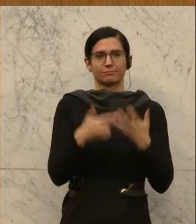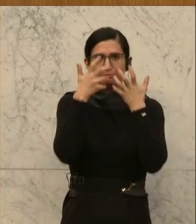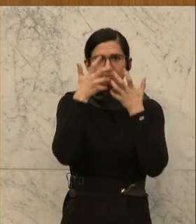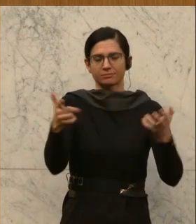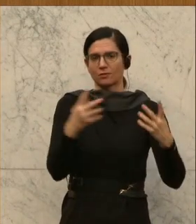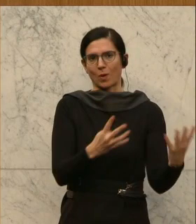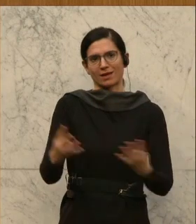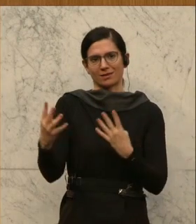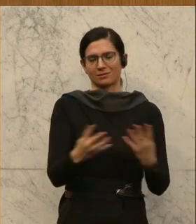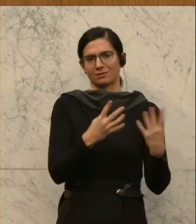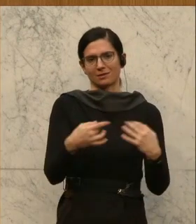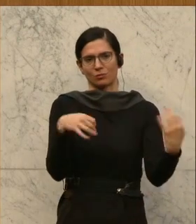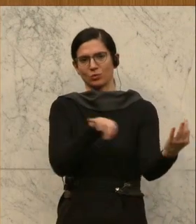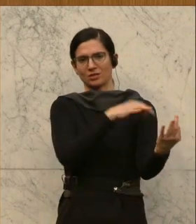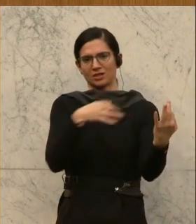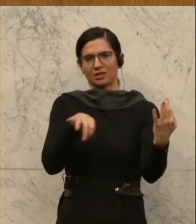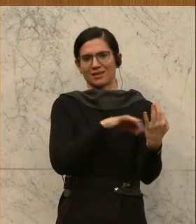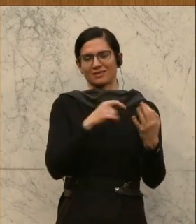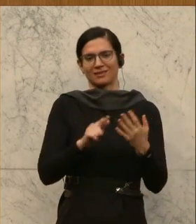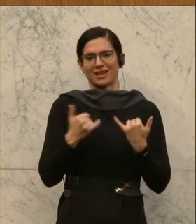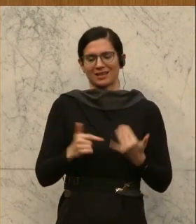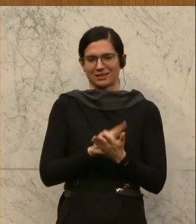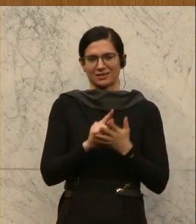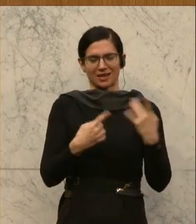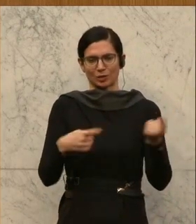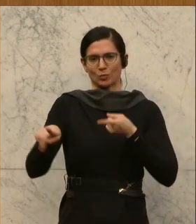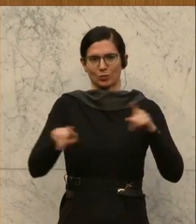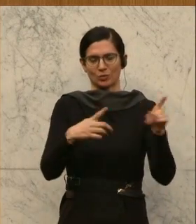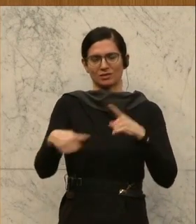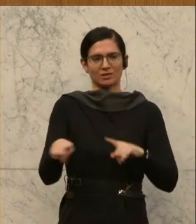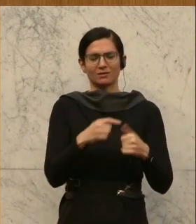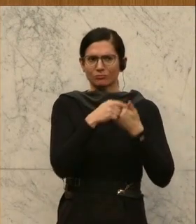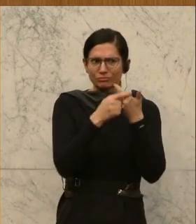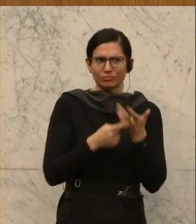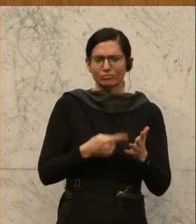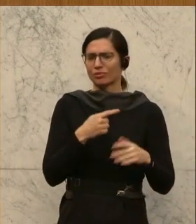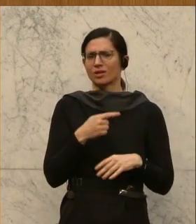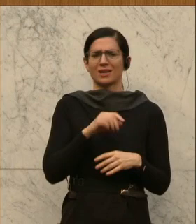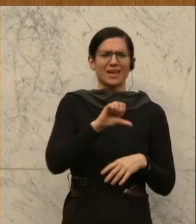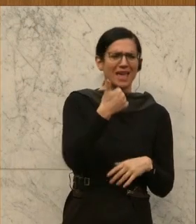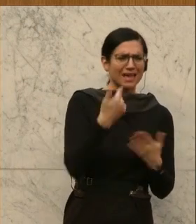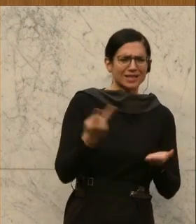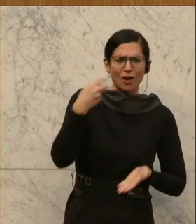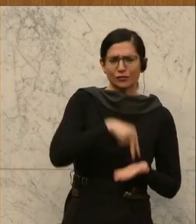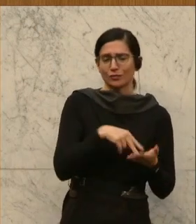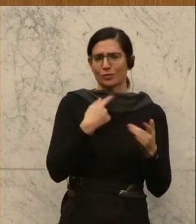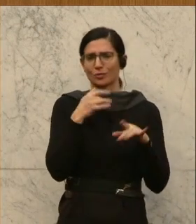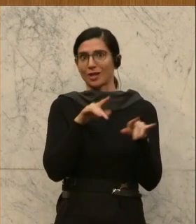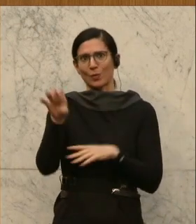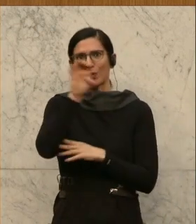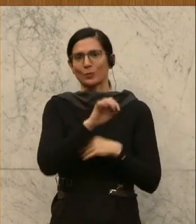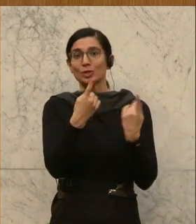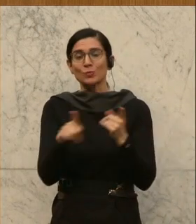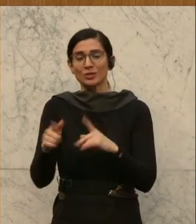Orchester. Es widmet sich der zeitgenössischen Musik. Mit unzähligen Ur- und Erstaufführungen schreibt es sozusagen europäische